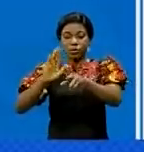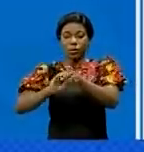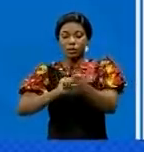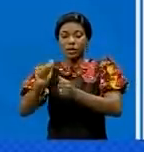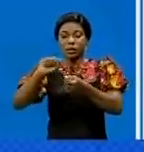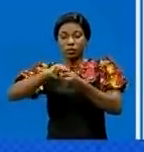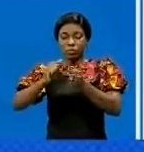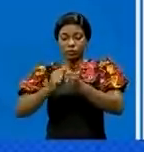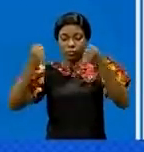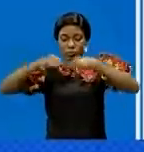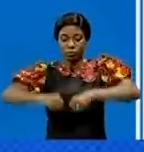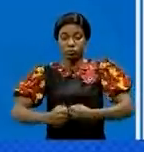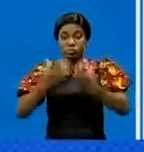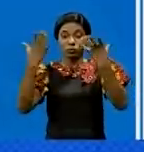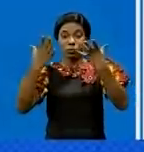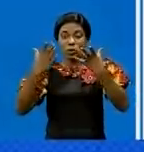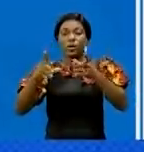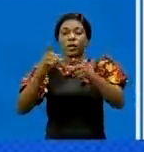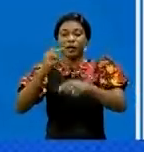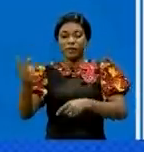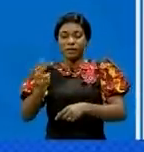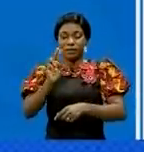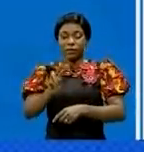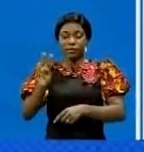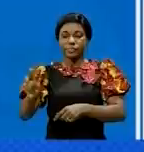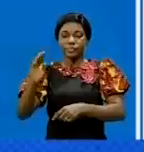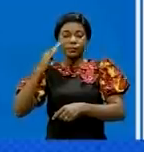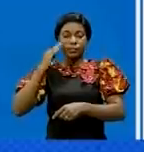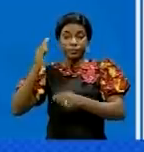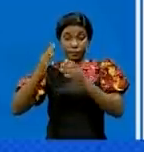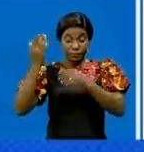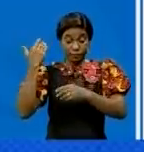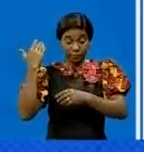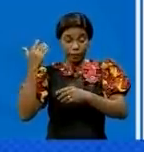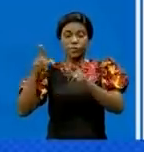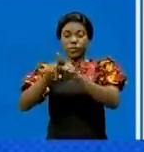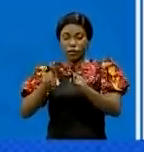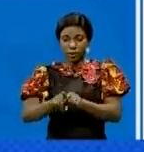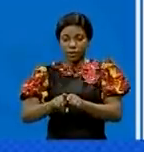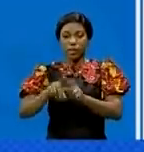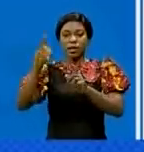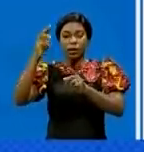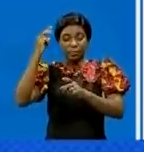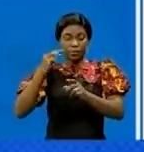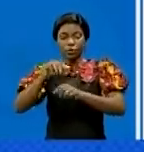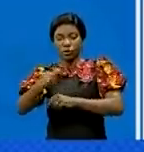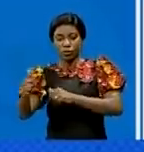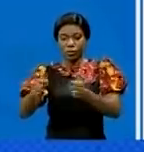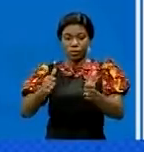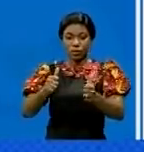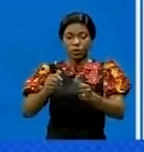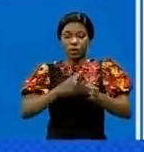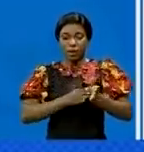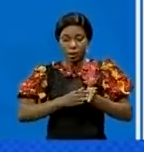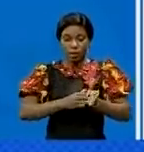conséquences de l'éruption du volcan Nirangongo le 22 mai dernier. Les ministres sectoriels, qui l'ont accompagné dans